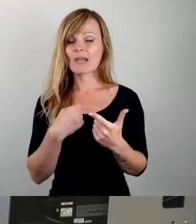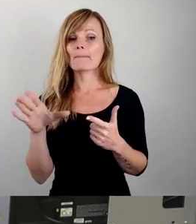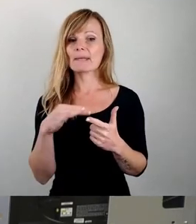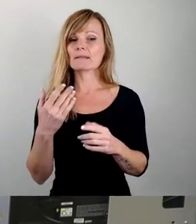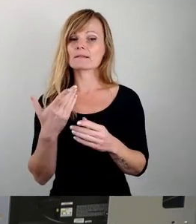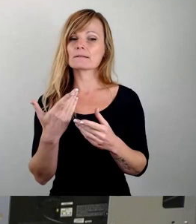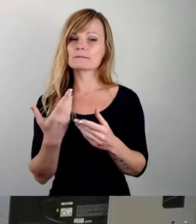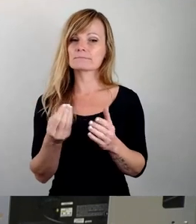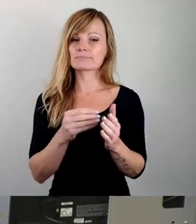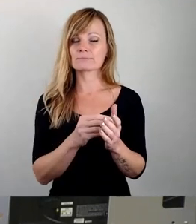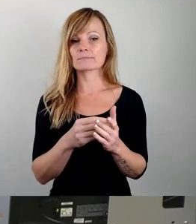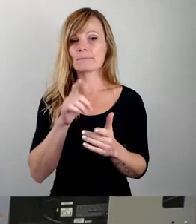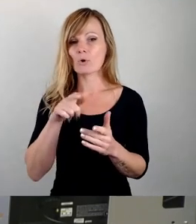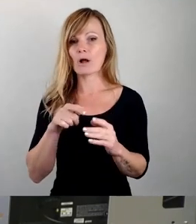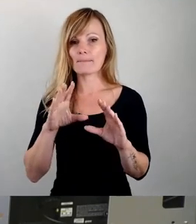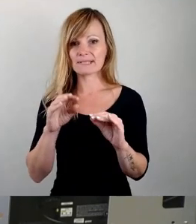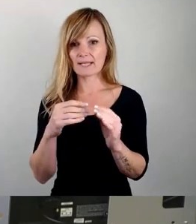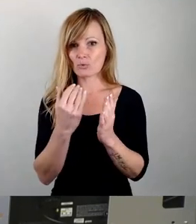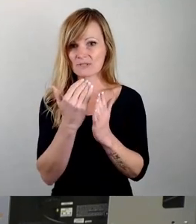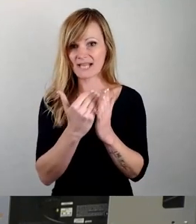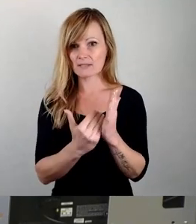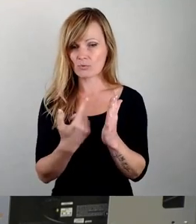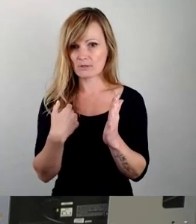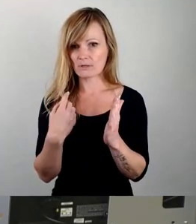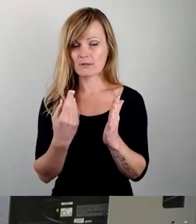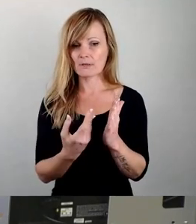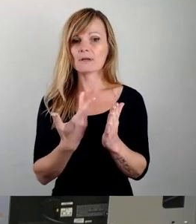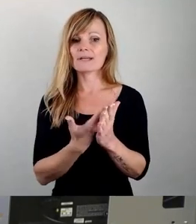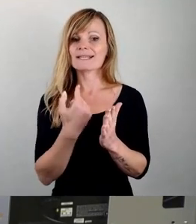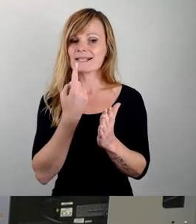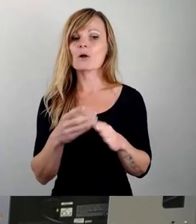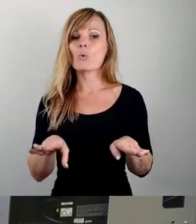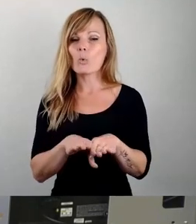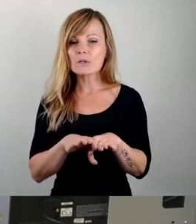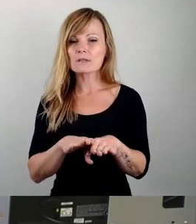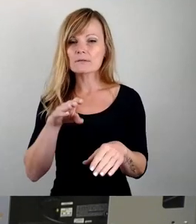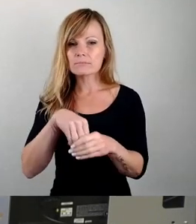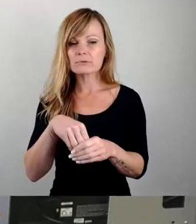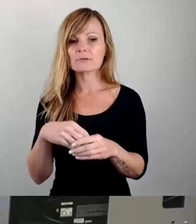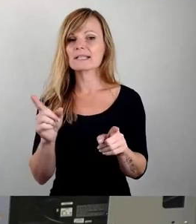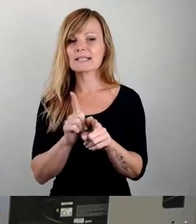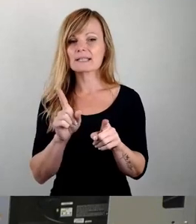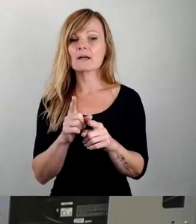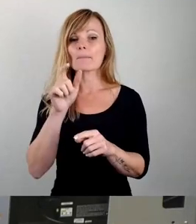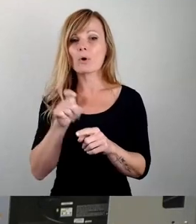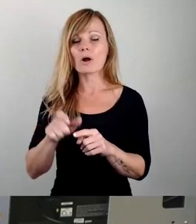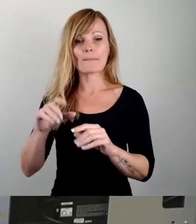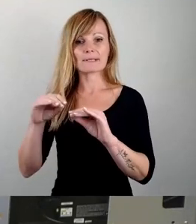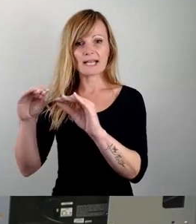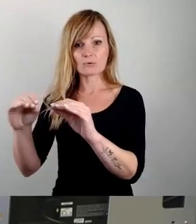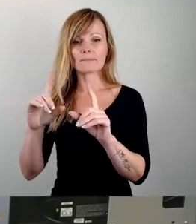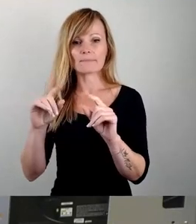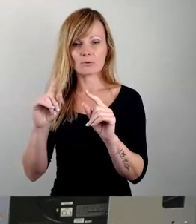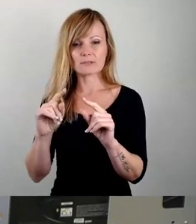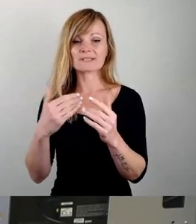zum wiederholten Male, der Grundansatz, der Bürgerbeteiligungsansatz ist kein Top-Down-Ansatz, sondern ist ein Bottom-Ups